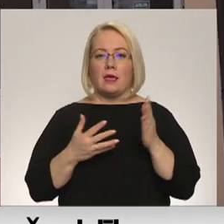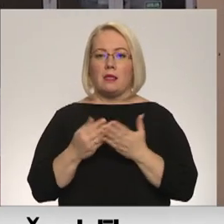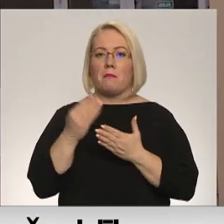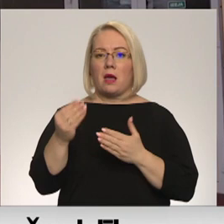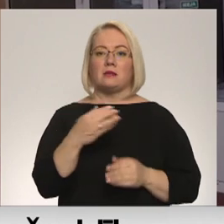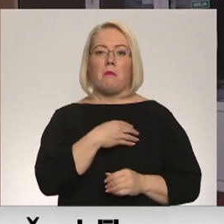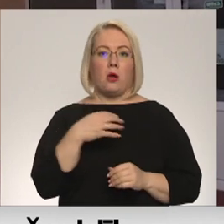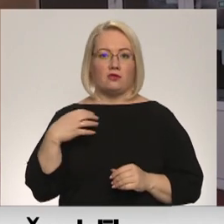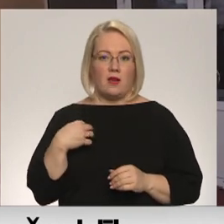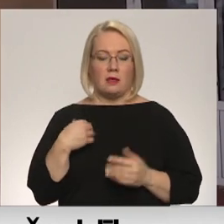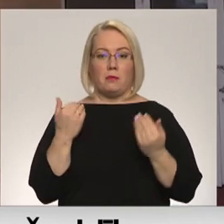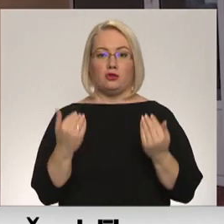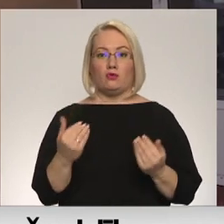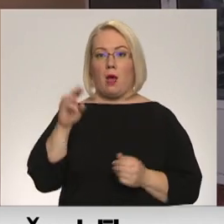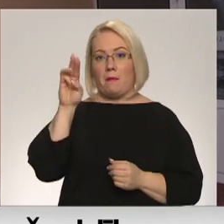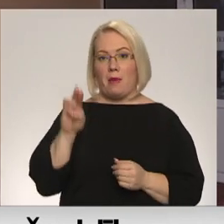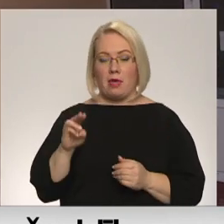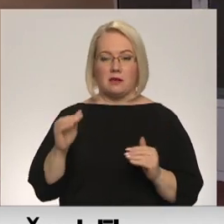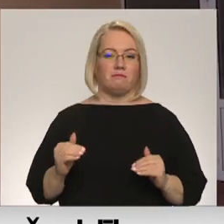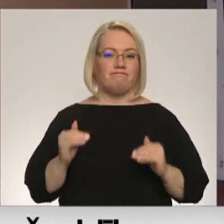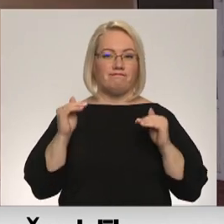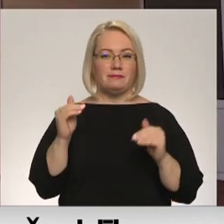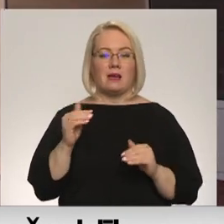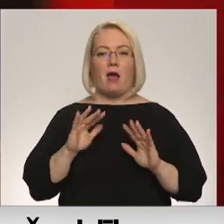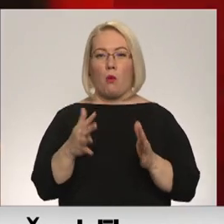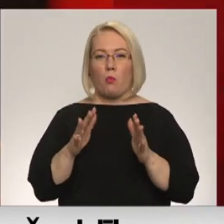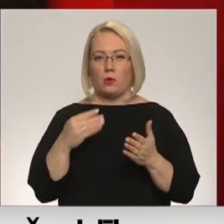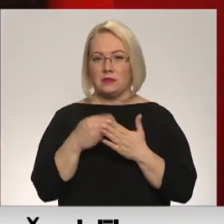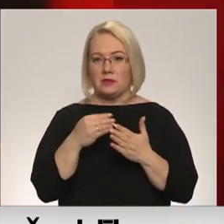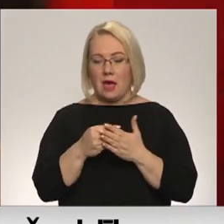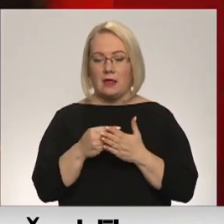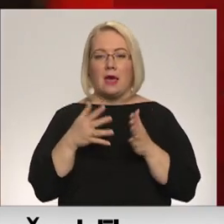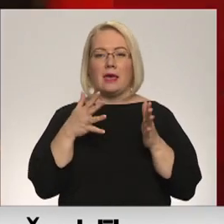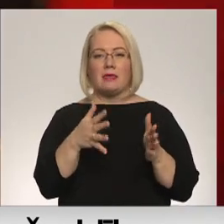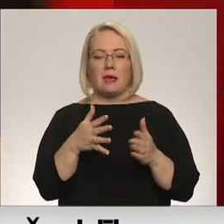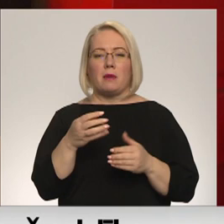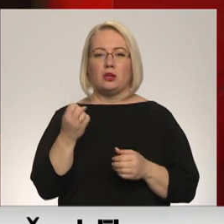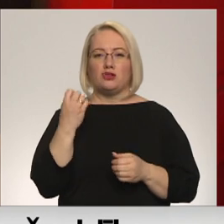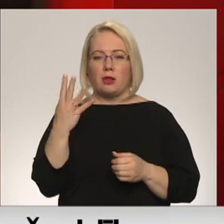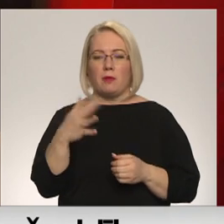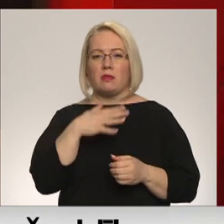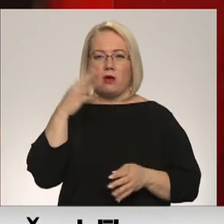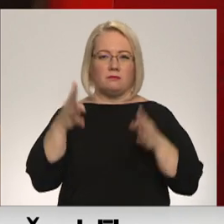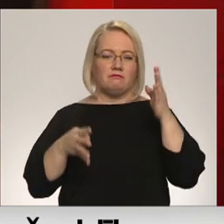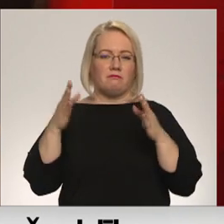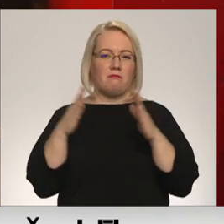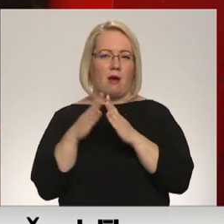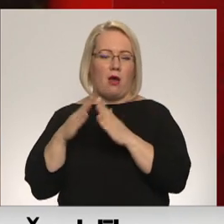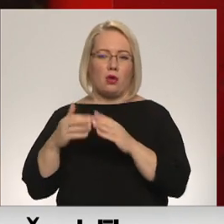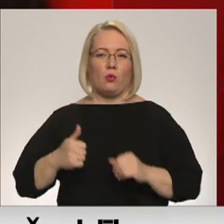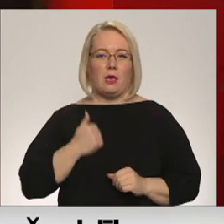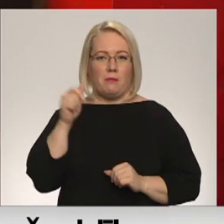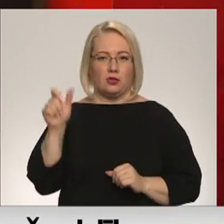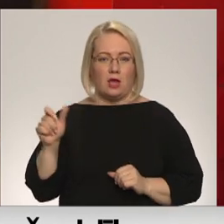pašvaldība, taču šomēnes paaugstinātais siltuma tarifs ietekmēs 14 daudzīvokļa māju īpašniekus. Lai gan